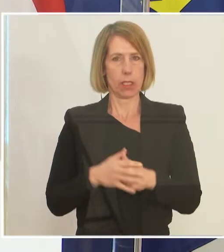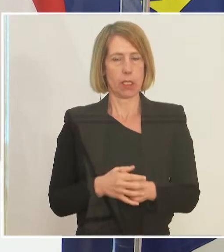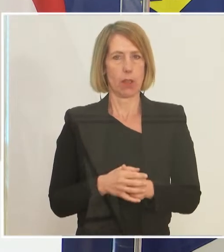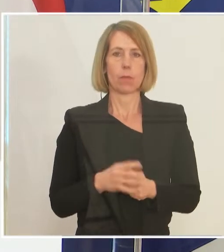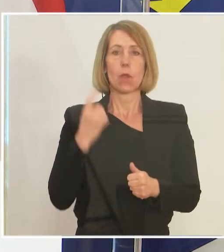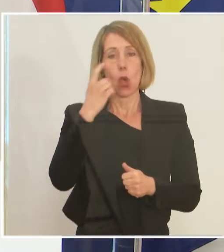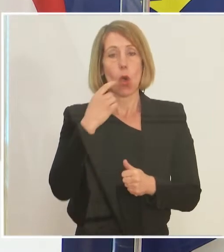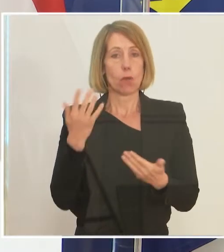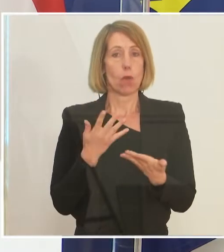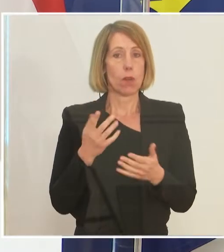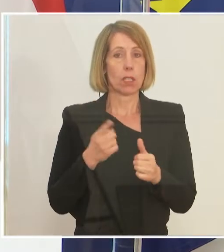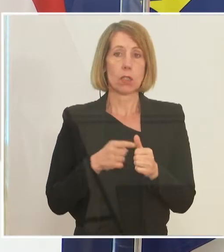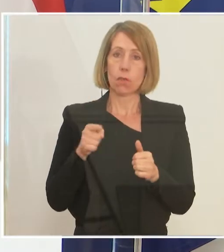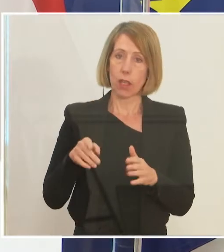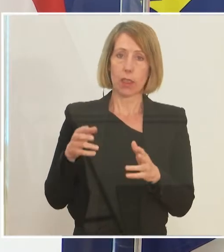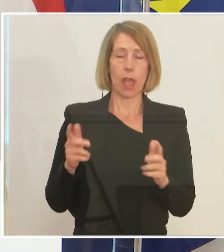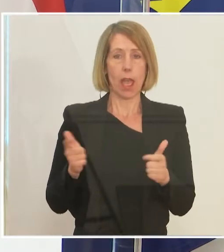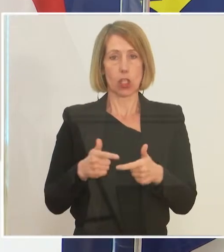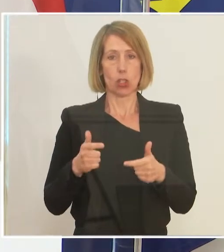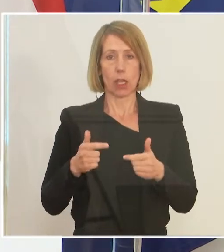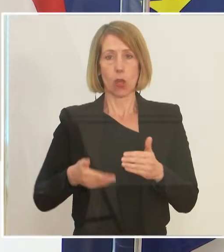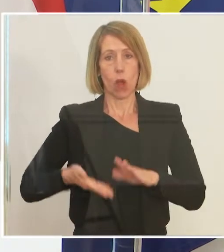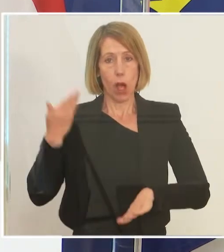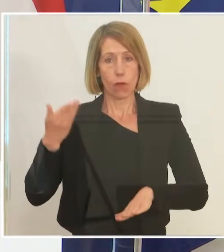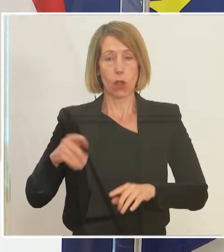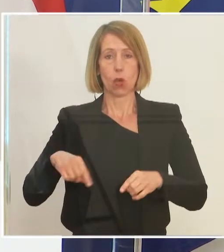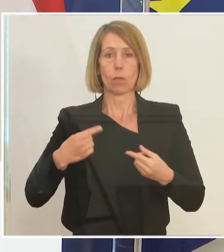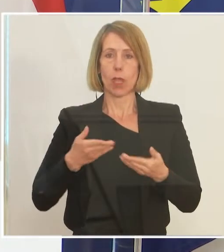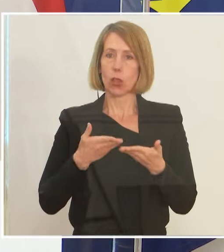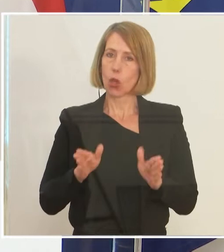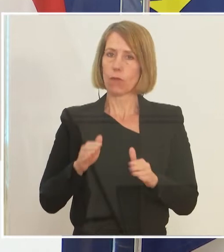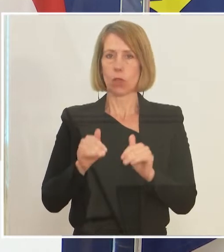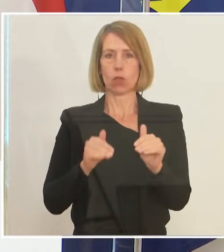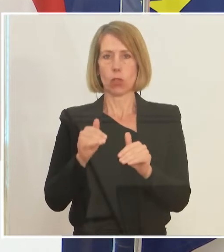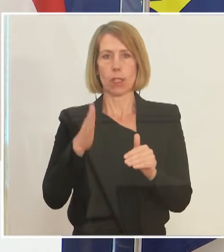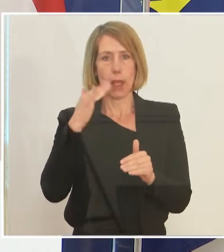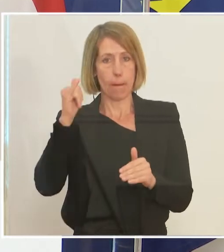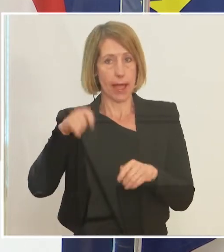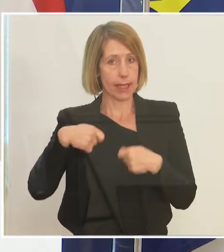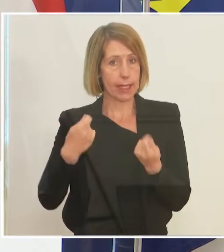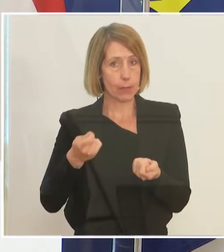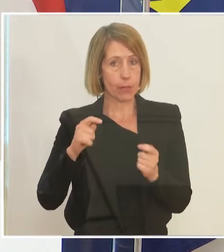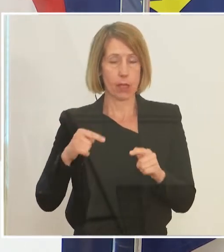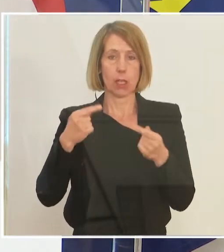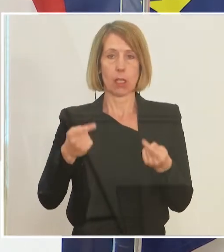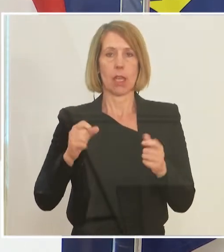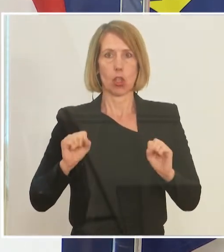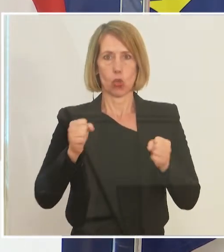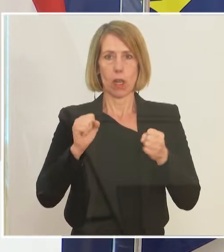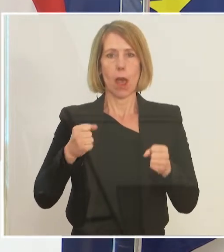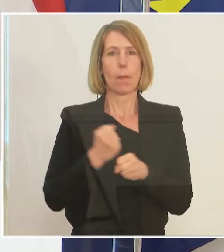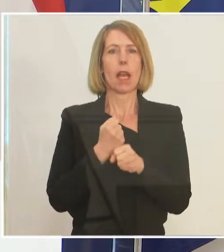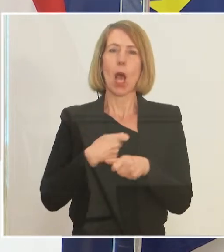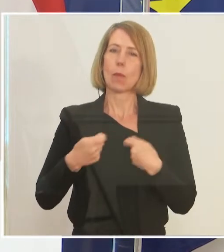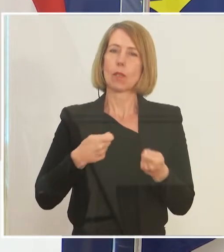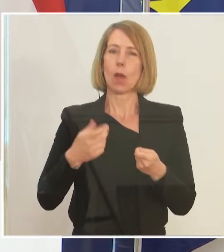wenn diese Einschränkungen aufgehoben werden können und wenn es dann Öffnungsschritte im Mai gibt, dass sich die Dynamik am Arbeitsmarkt